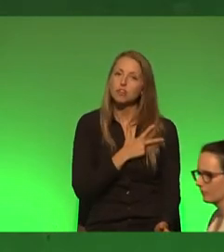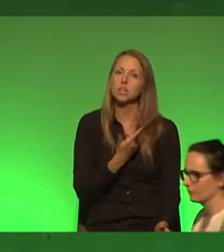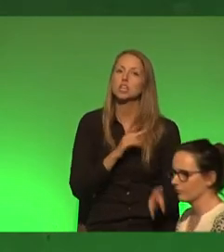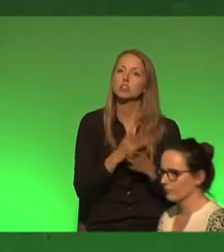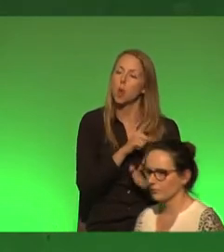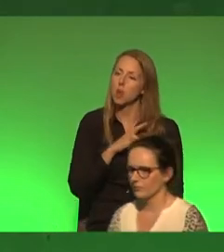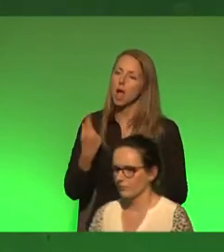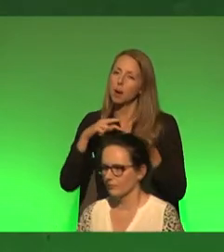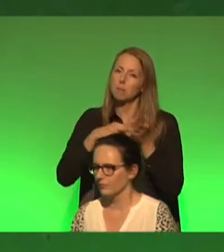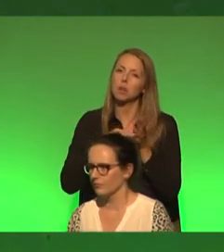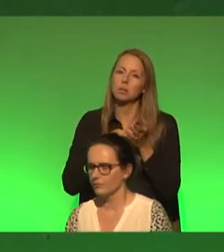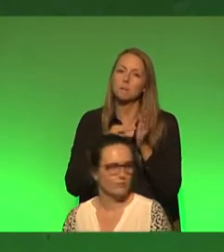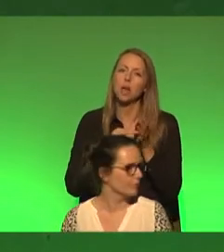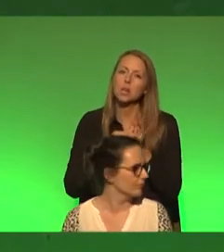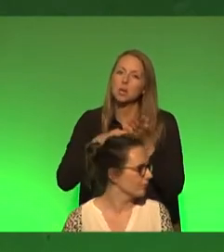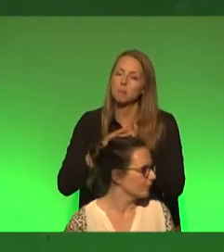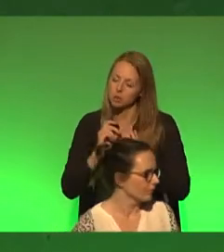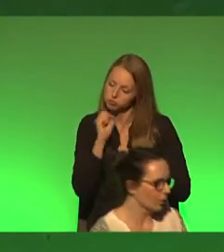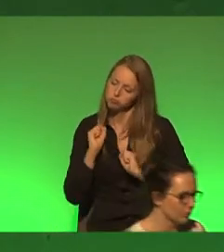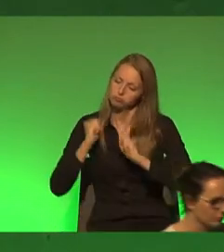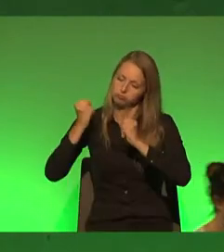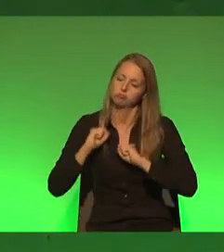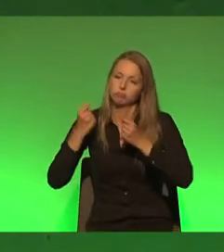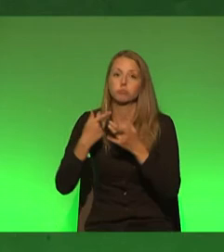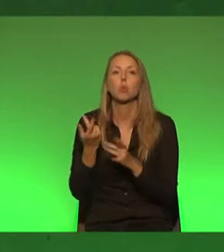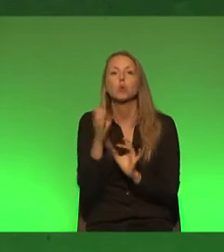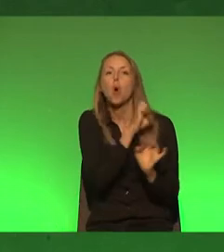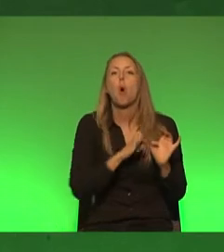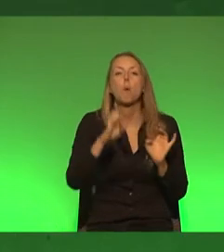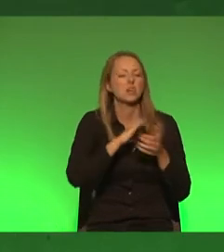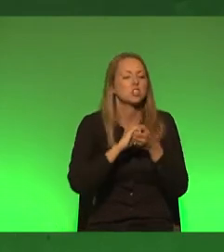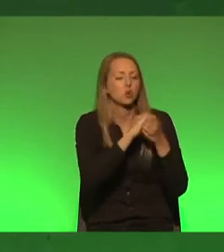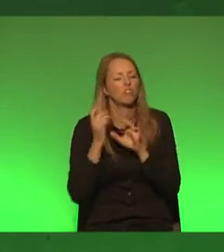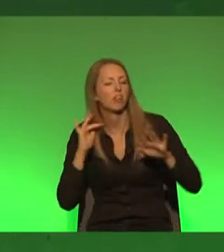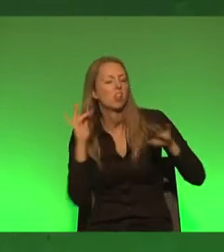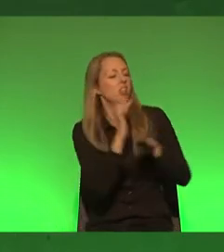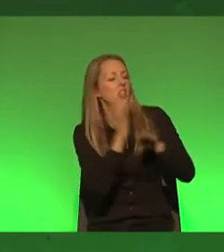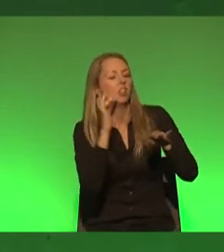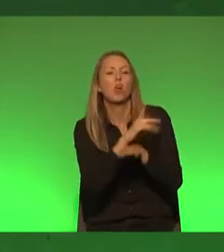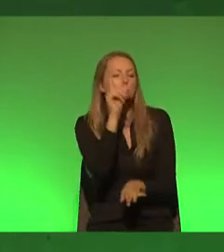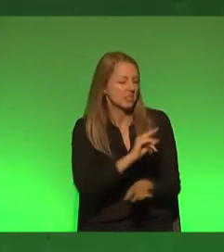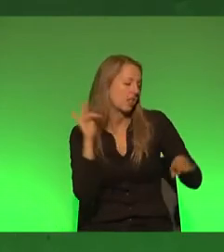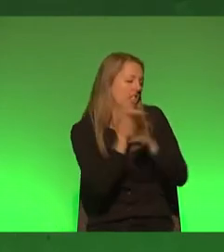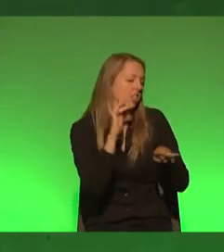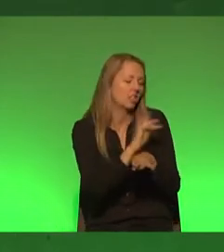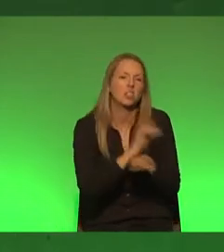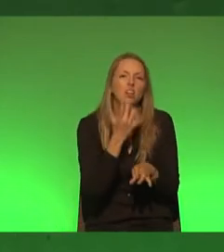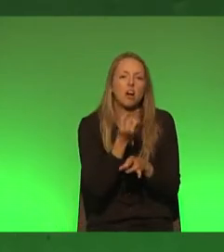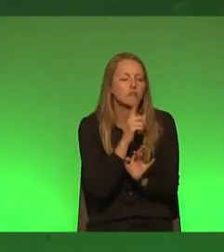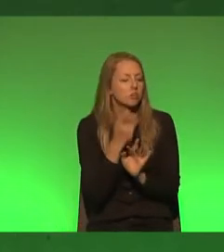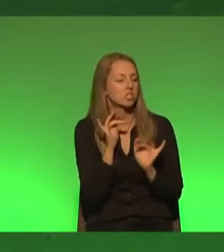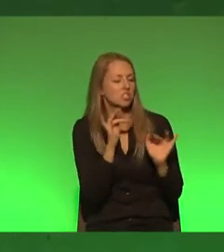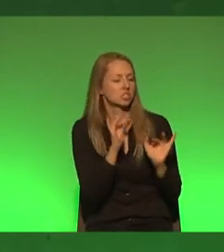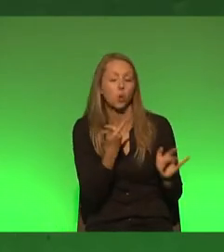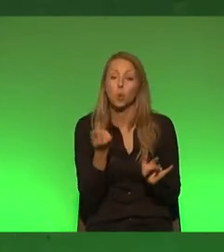langer Hand geplant worden. Und die Hetze gegen die Europäische Union und die Hetze gegen Minderheiten, die soll davon ablenken, wie die gleichen